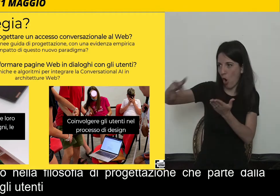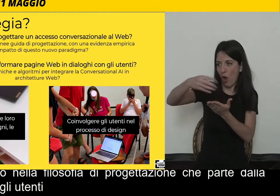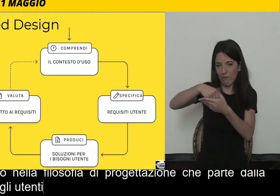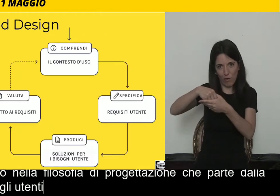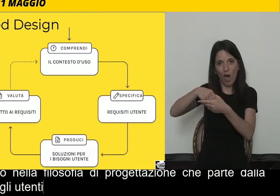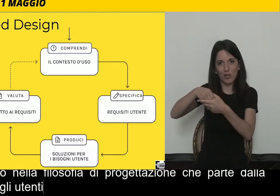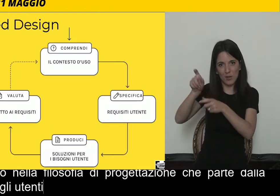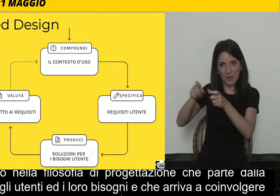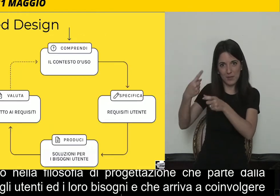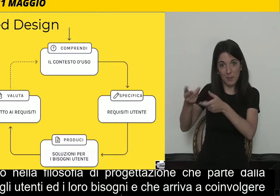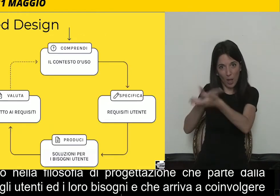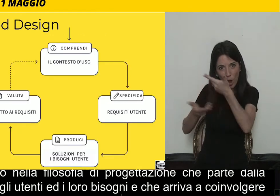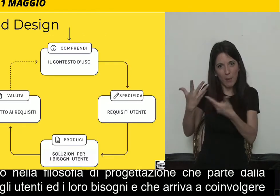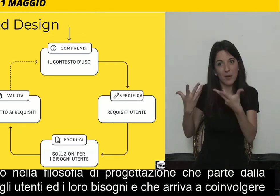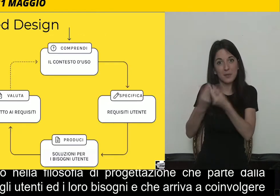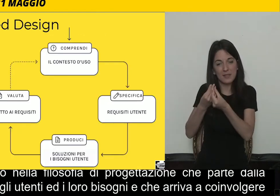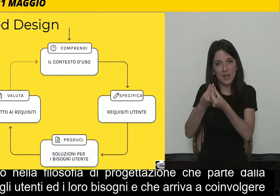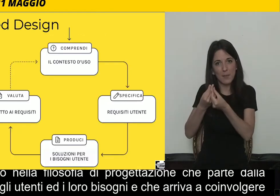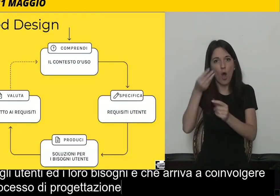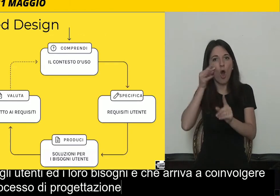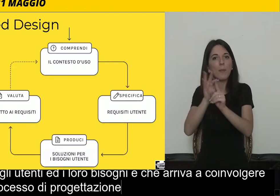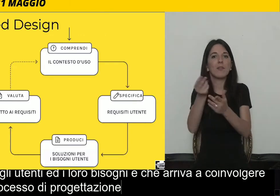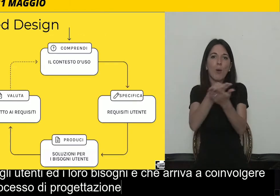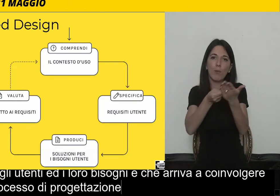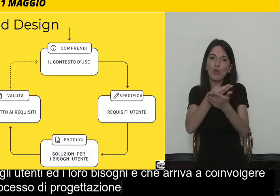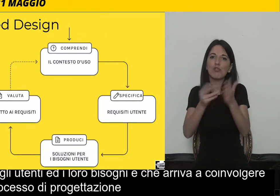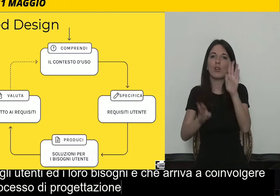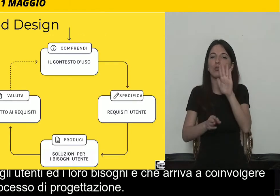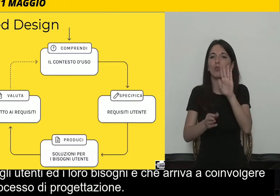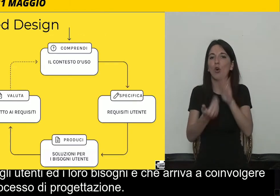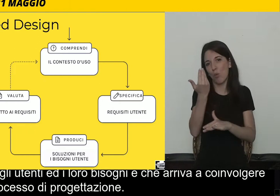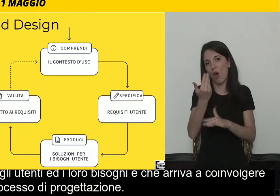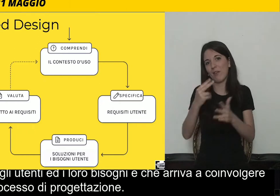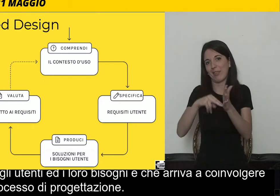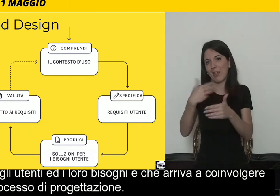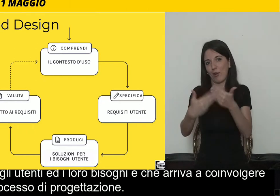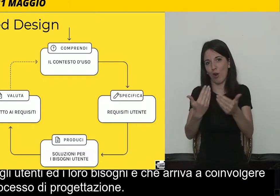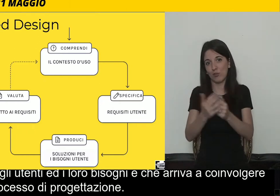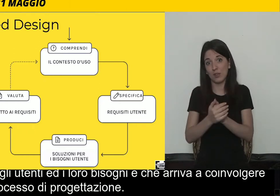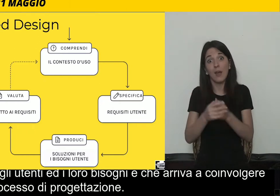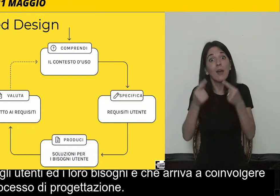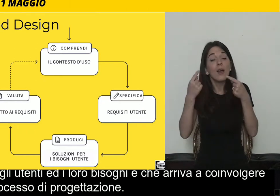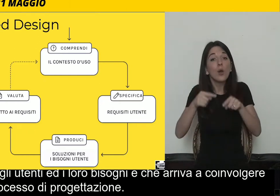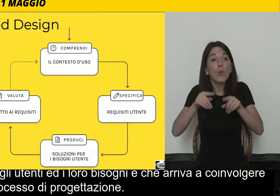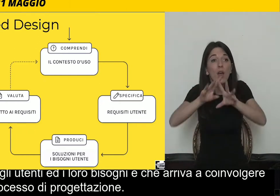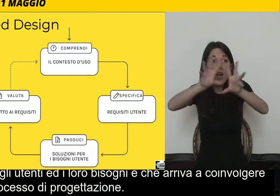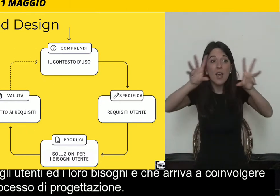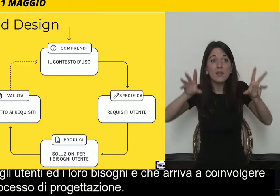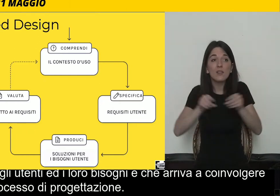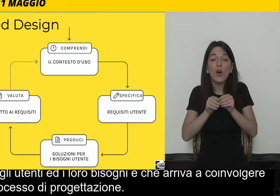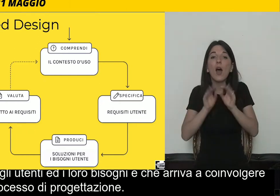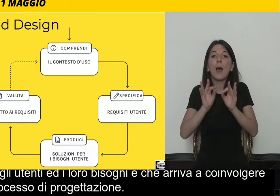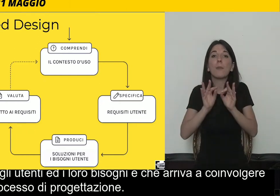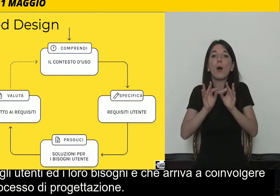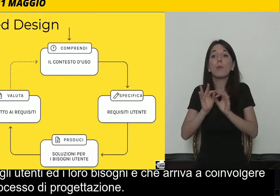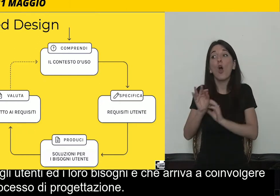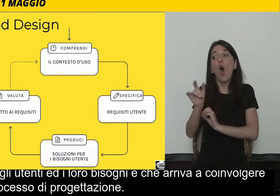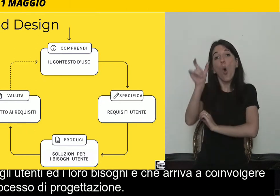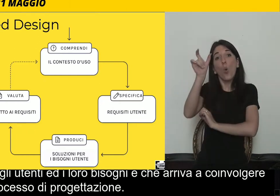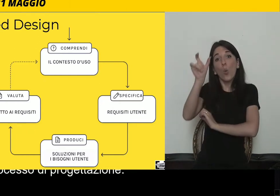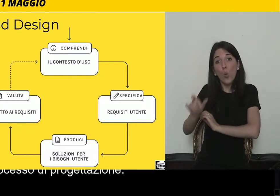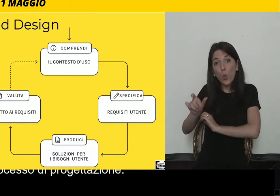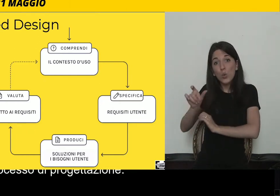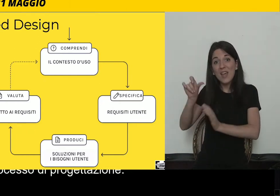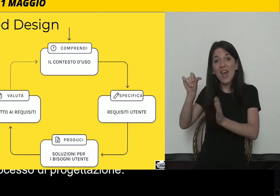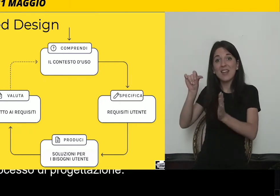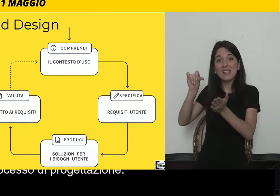tecnologie. Appunto, questo è lo user center design. Non abbiamo inventato nulla di nuovo, abbiamo